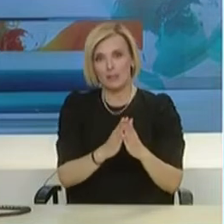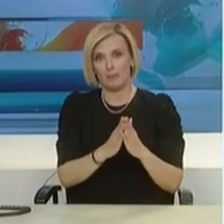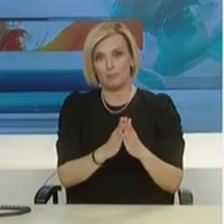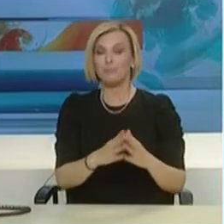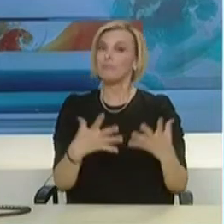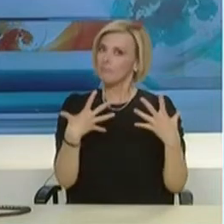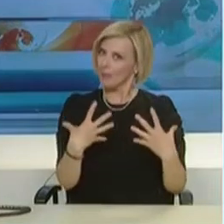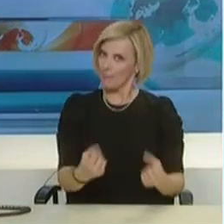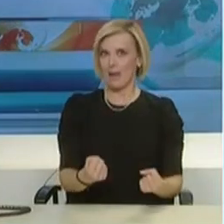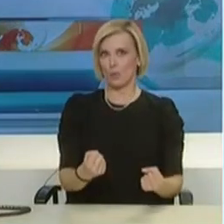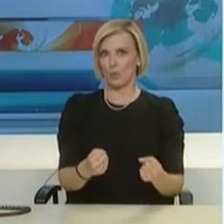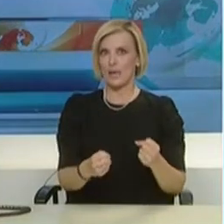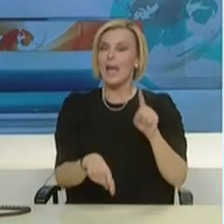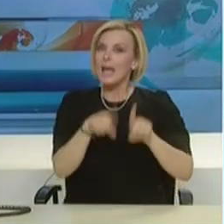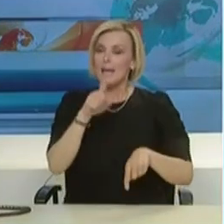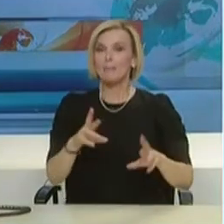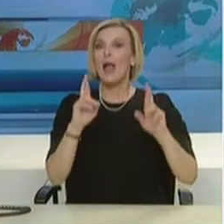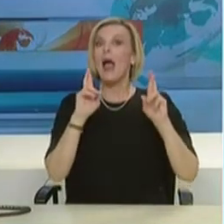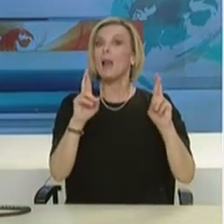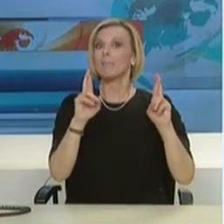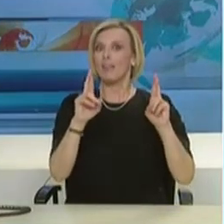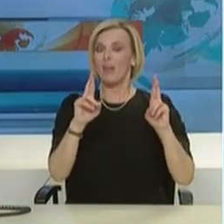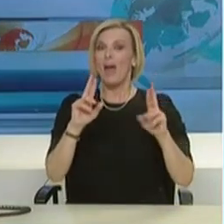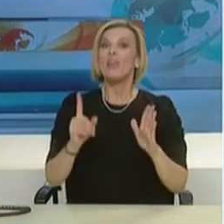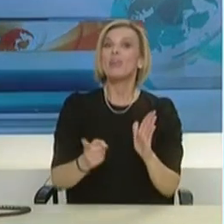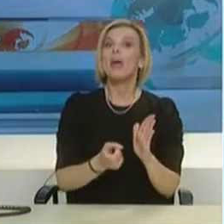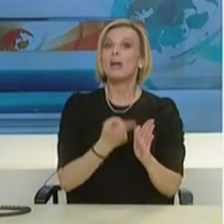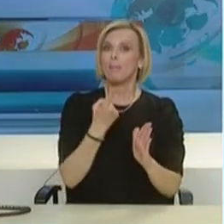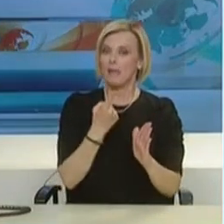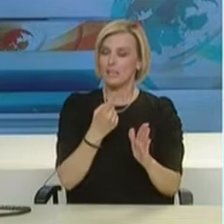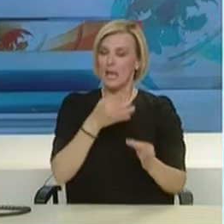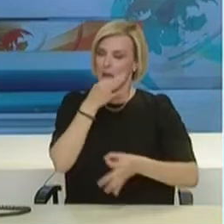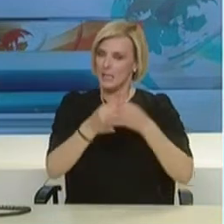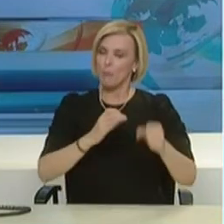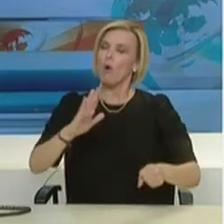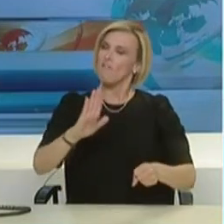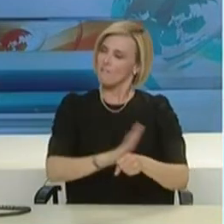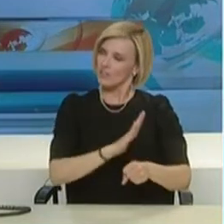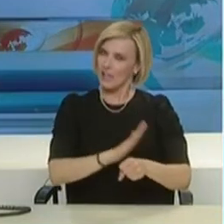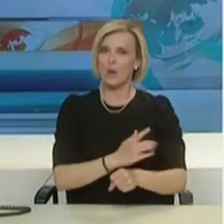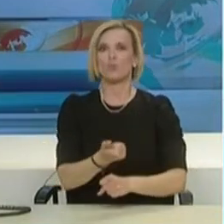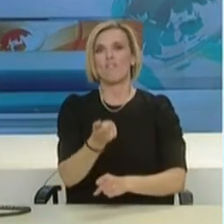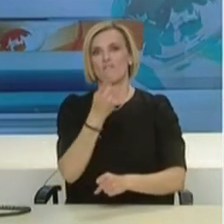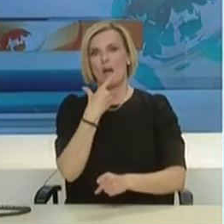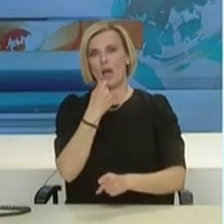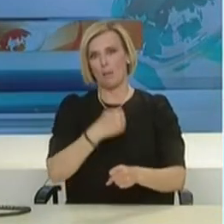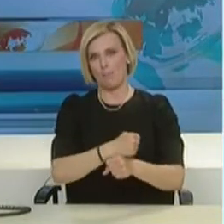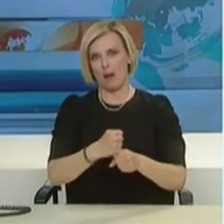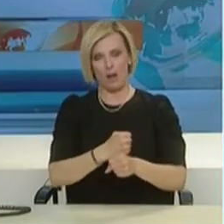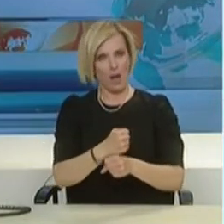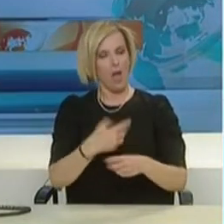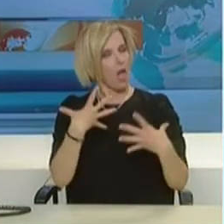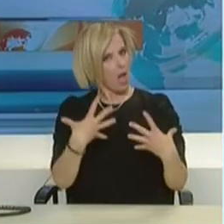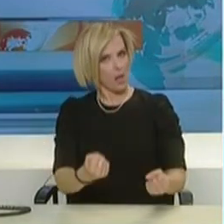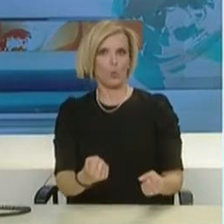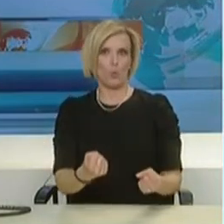θεραπεία που πήραμε χθες, θέλω να βεβαιώσω πως υπάρχουν επαρκής ποσότητας των φαρμάκων για τους ασθενείς. Ο αλγόριθμος